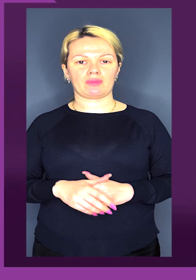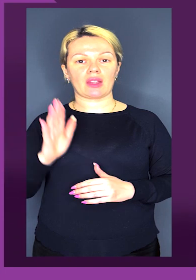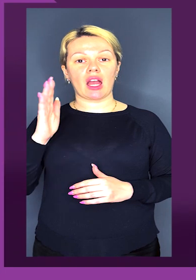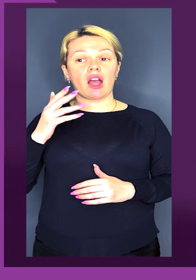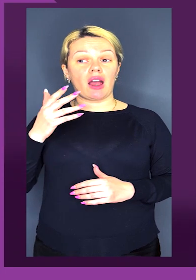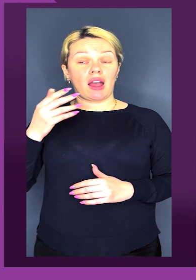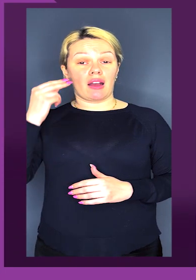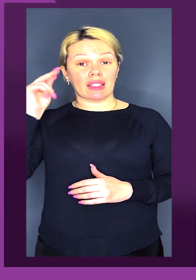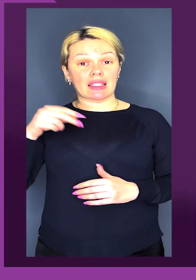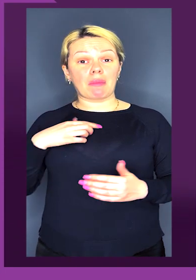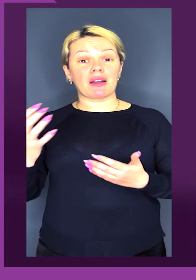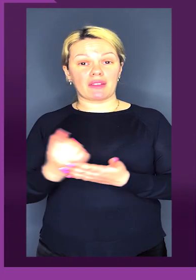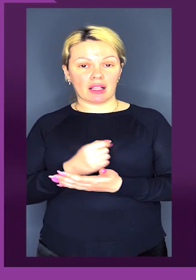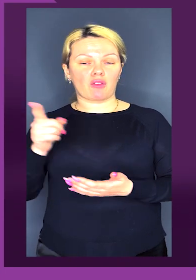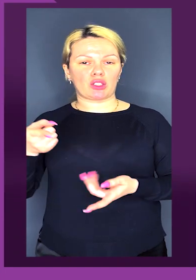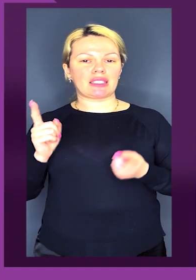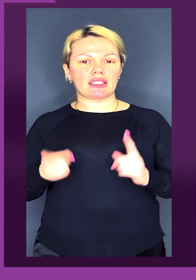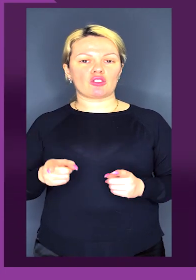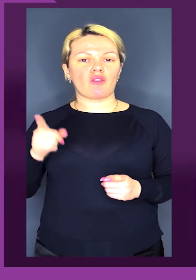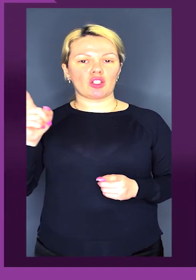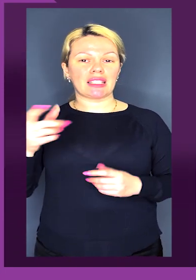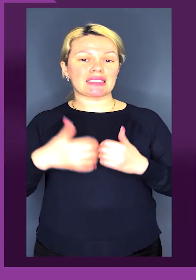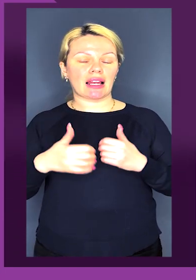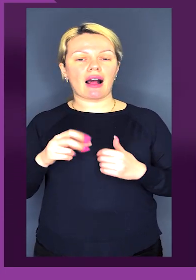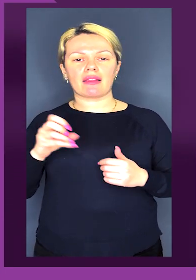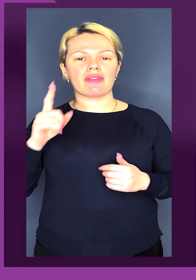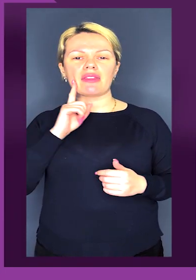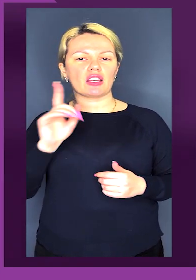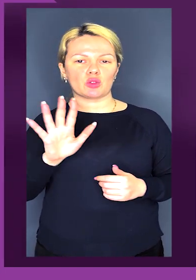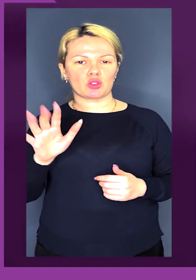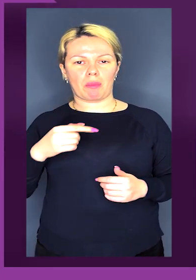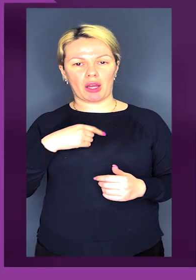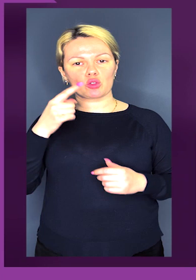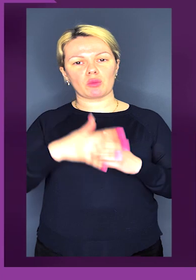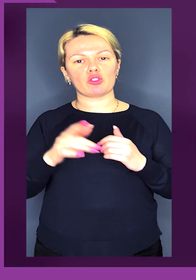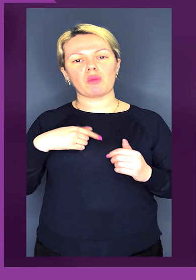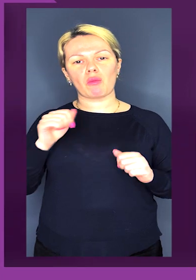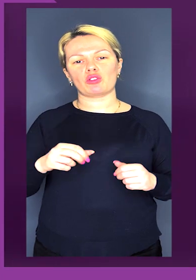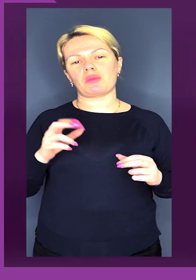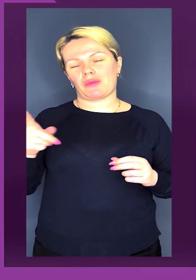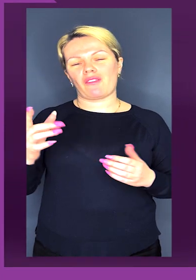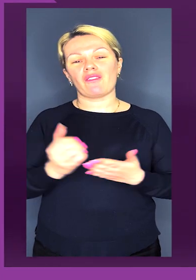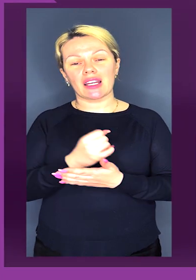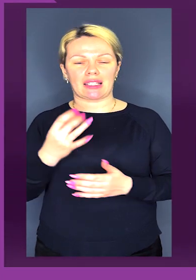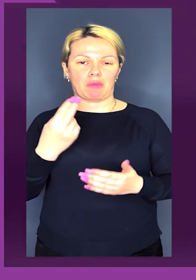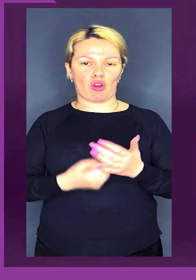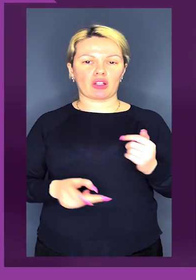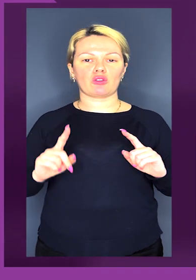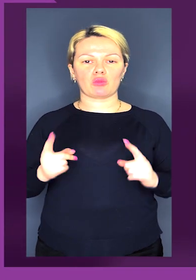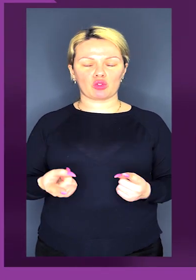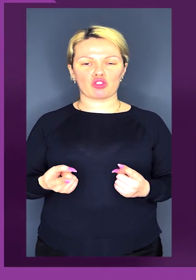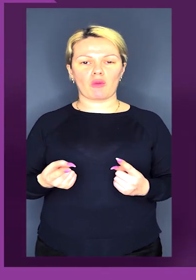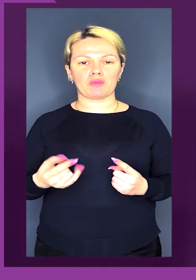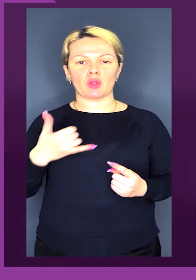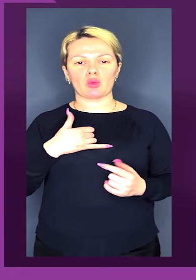В Гонконг ми виграли. Вони дійсно середні, але вони незручні. І ми розуміли, що ми можемо як і виграти, так і програти. Тому